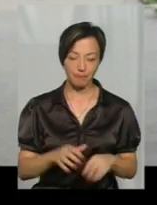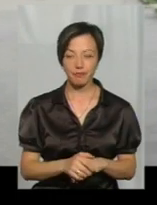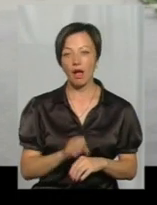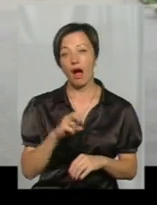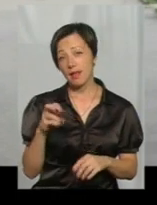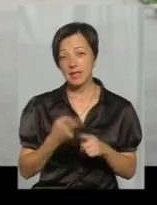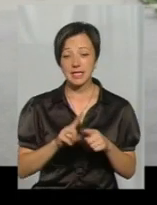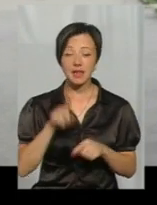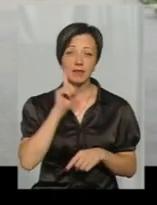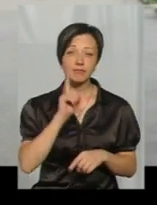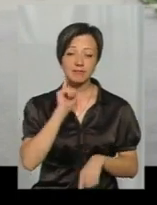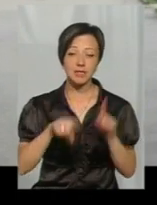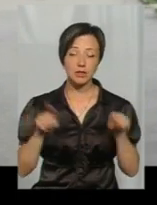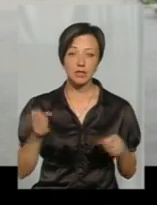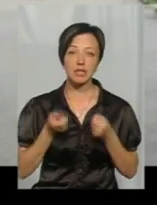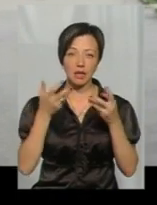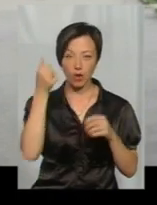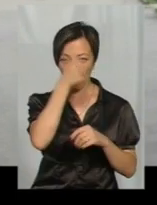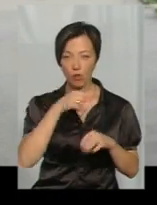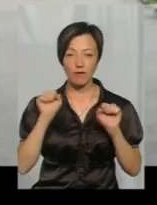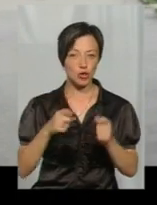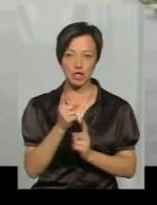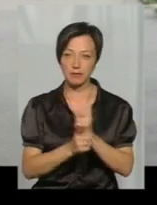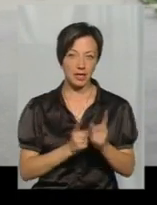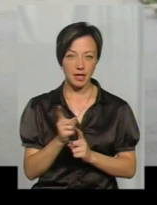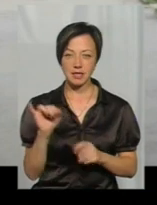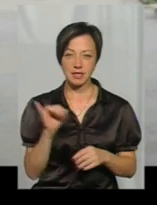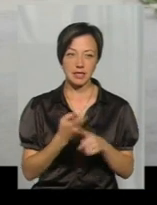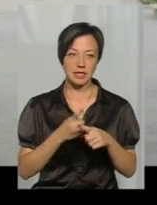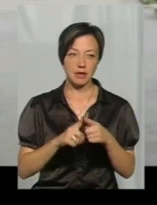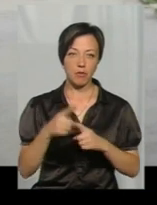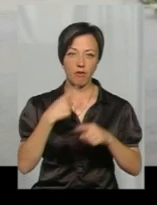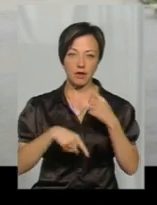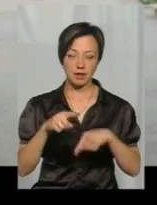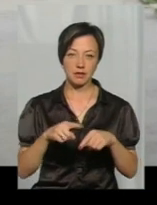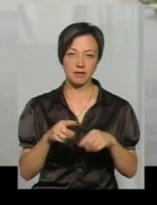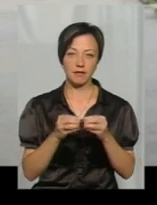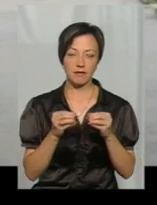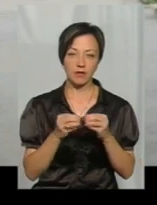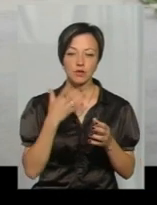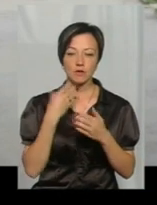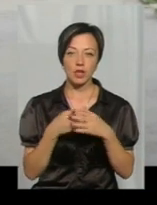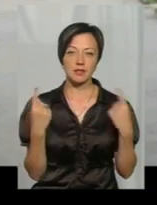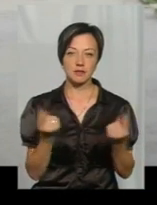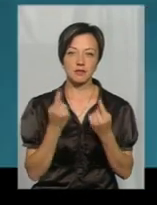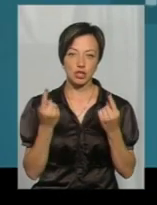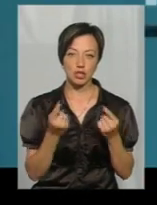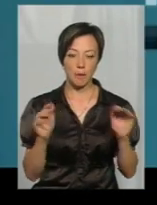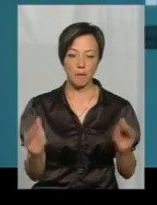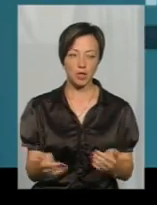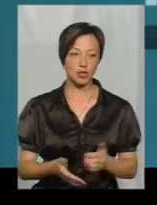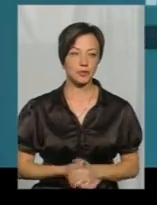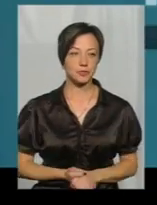Але це сезонне явище, за кілька років воно може змінитися і це повернеться назад, якби вже до своїх звичних меж.